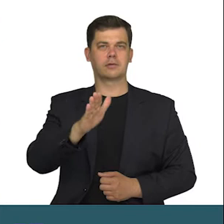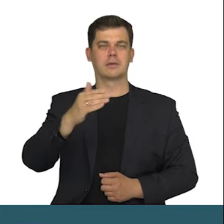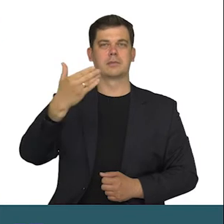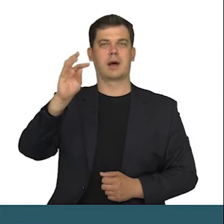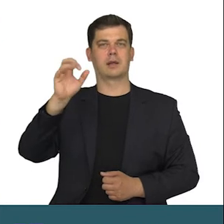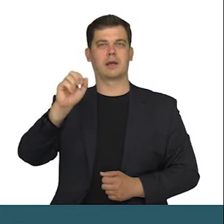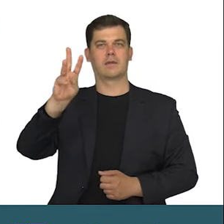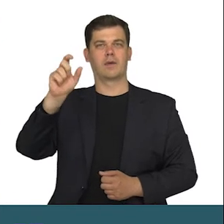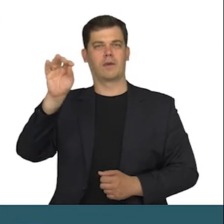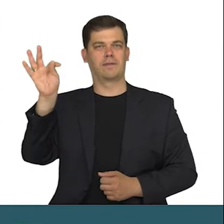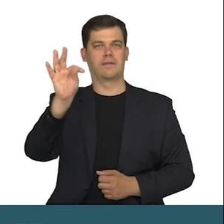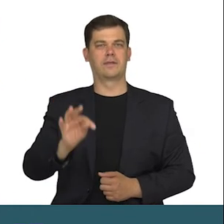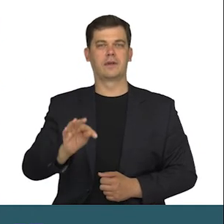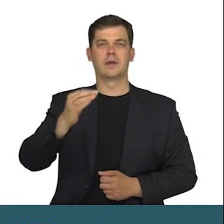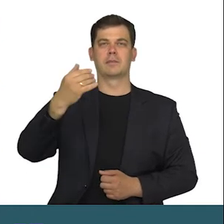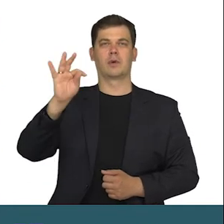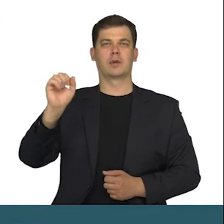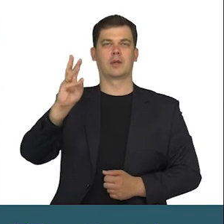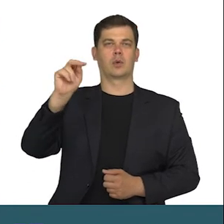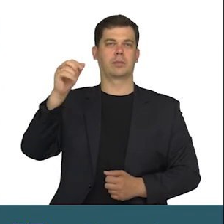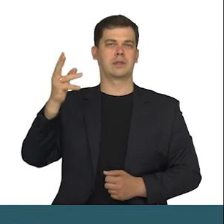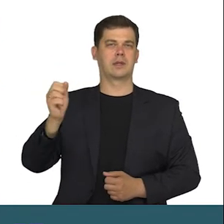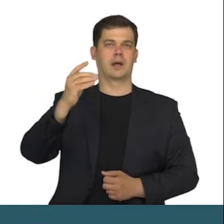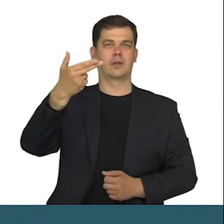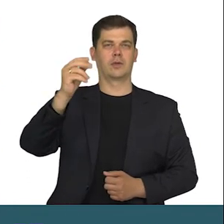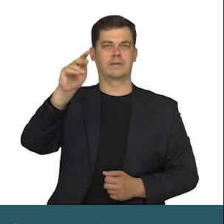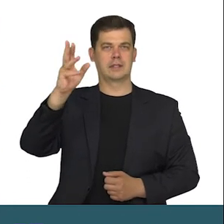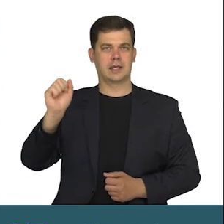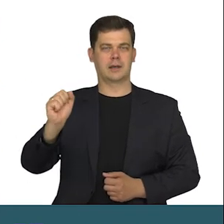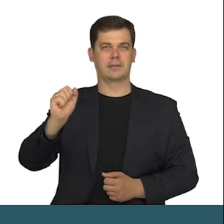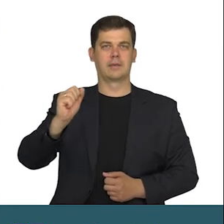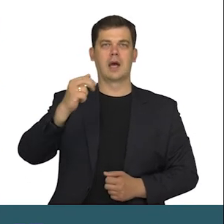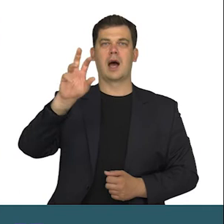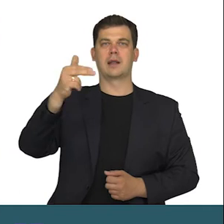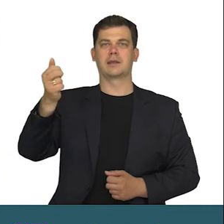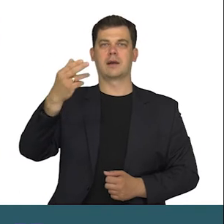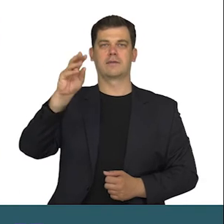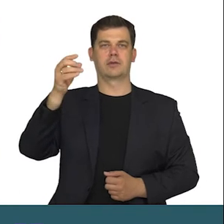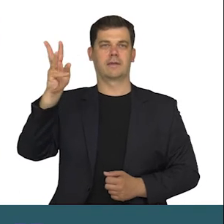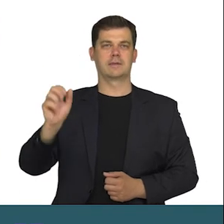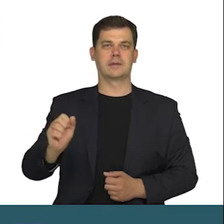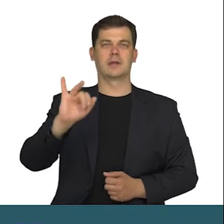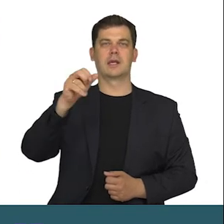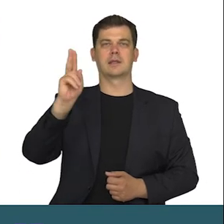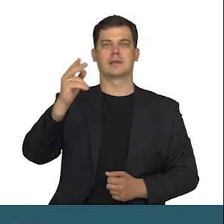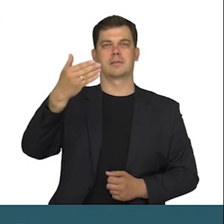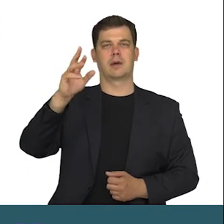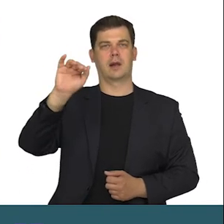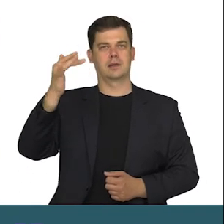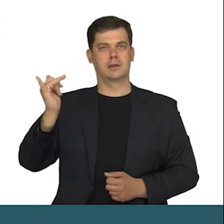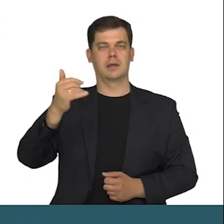Marta Wolf, Małgorzata Krupińska-Nowicka, Hanna Wiśniewska, Jacek Merlański,